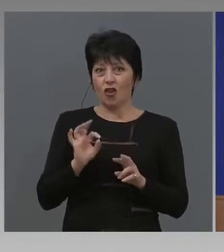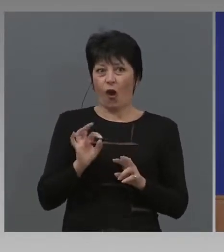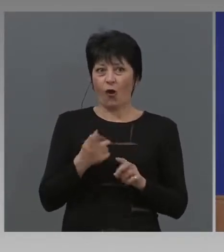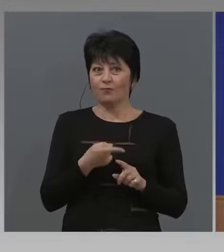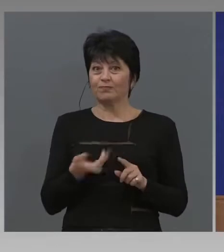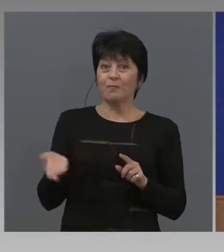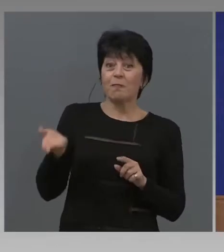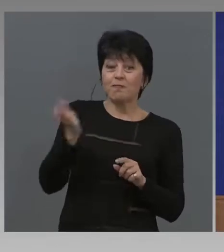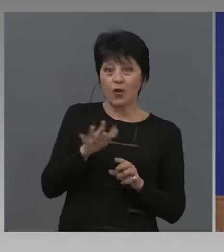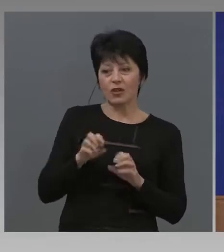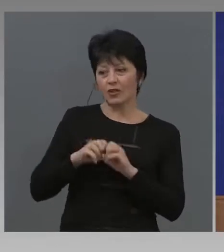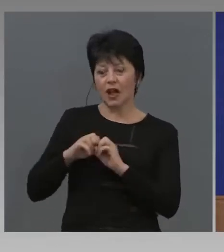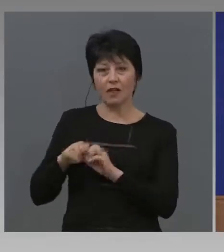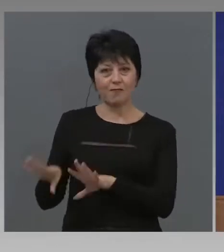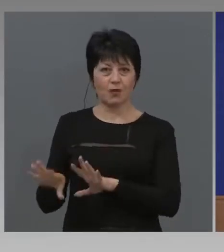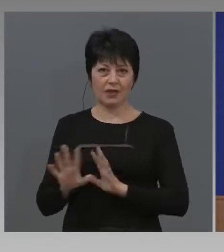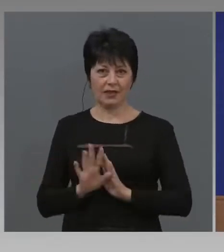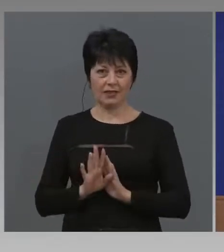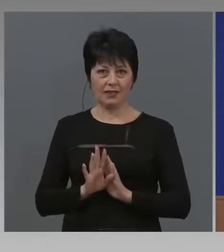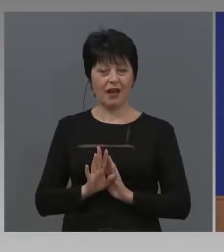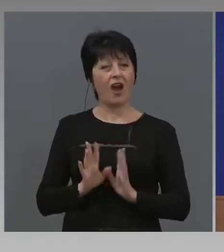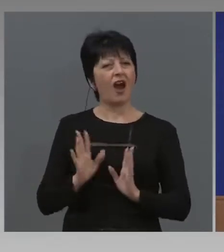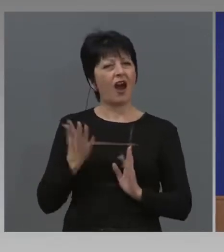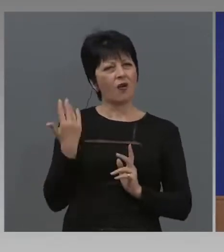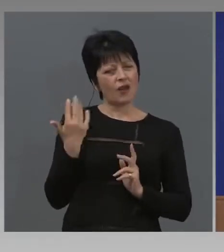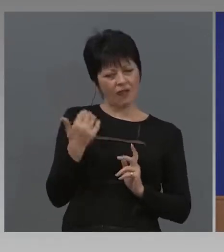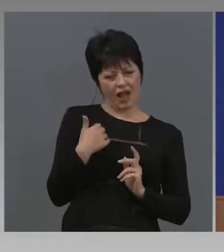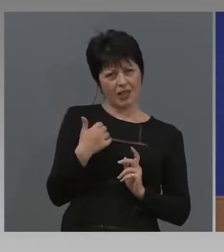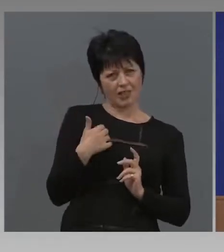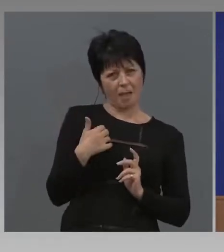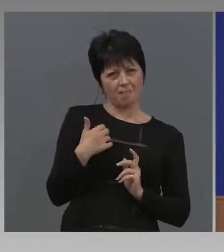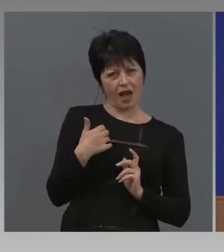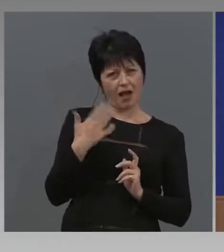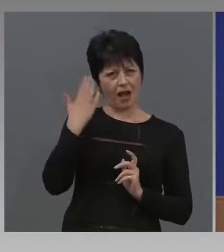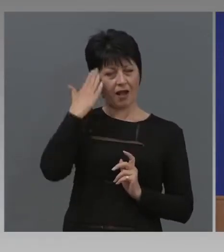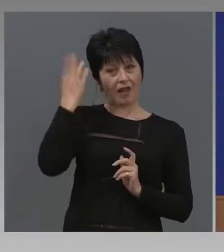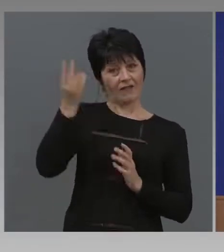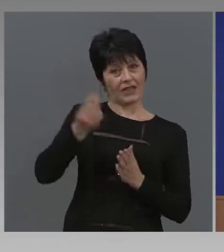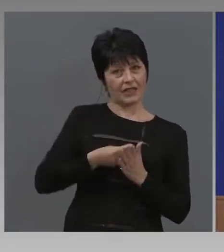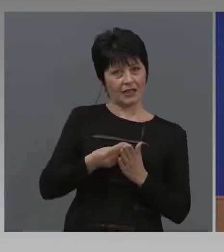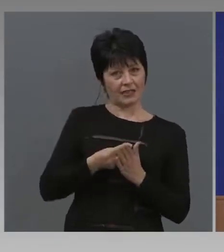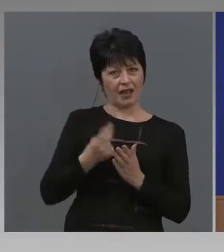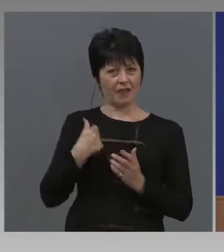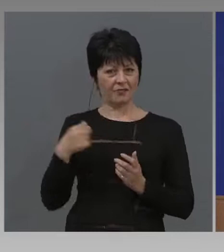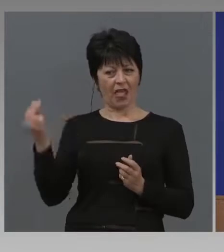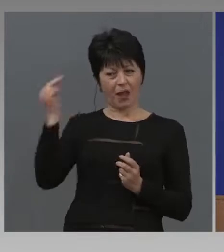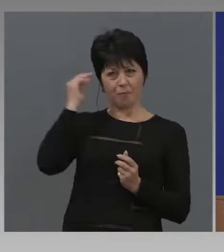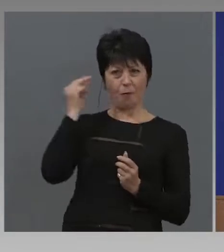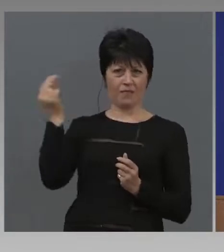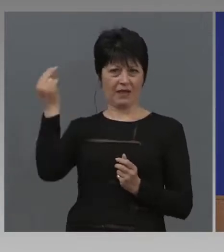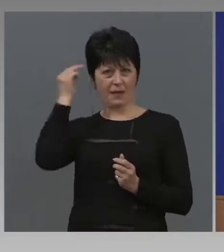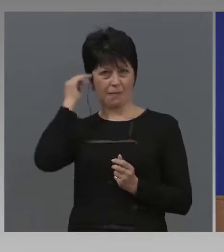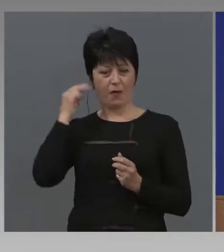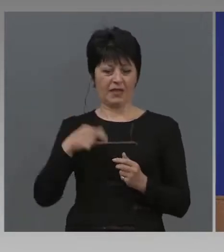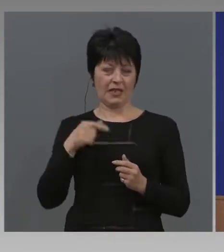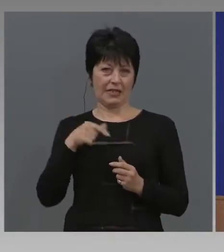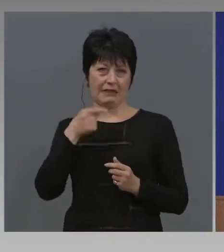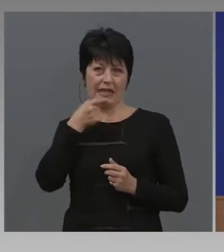Това като бях главният секретар, още ми го напомнят за тази реплика, надявам се, че